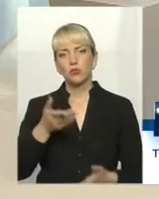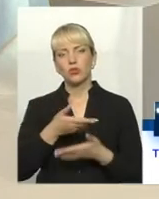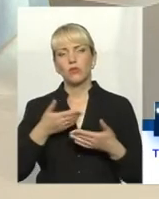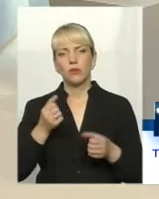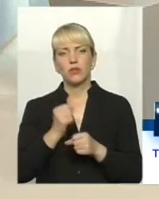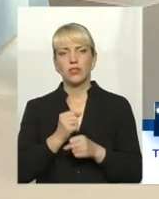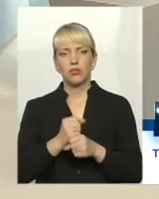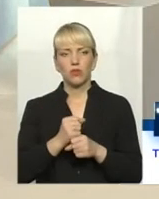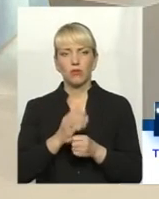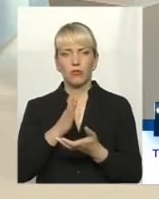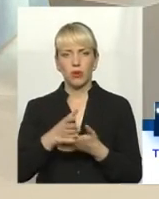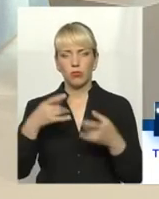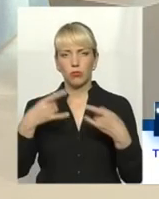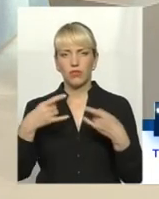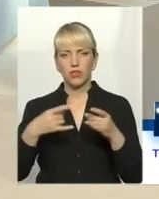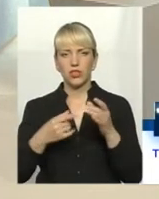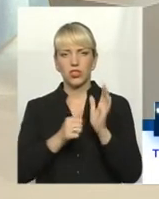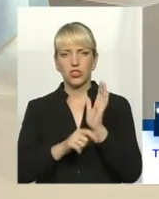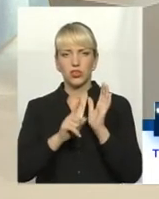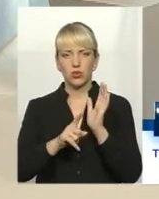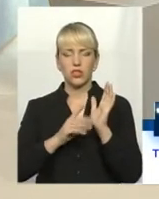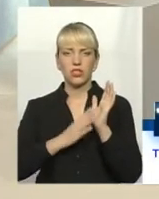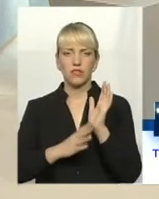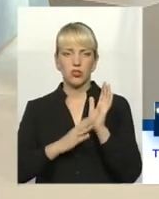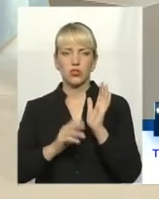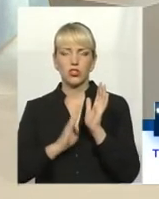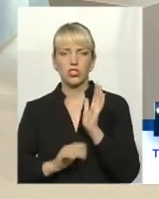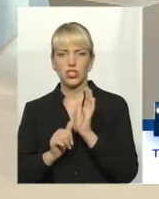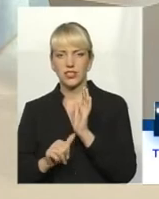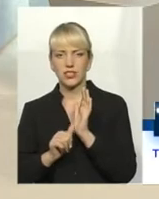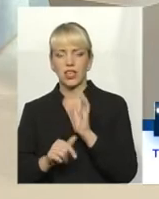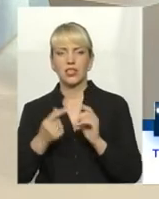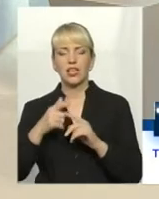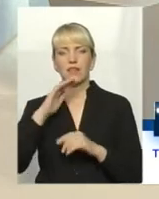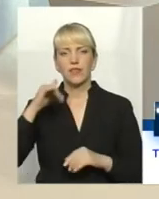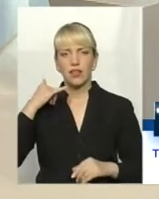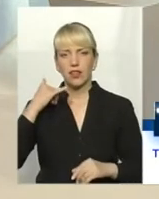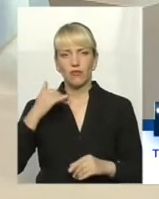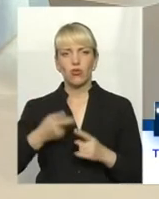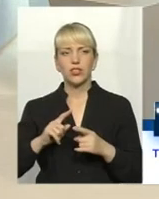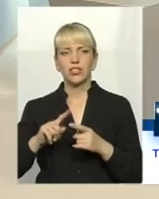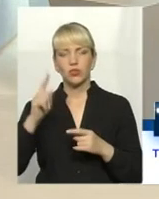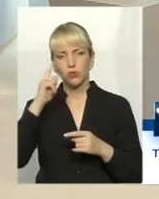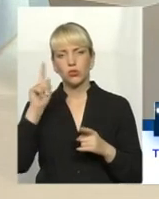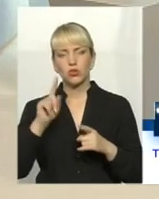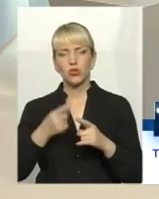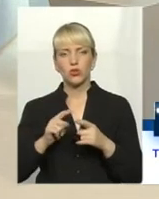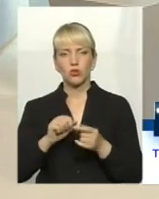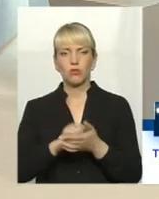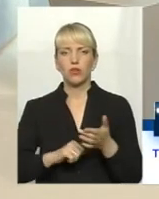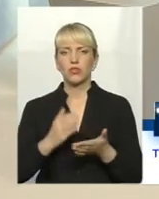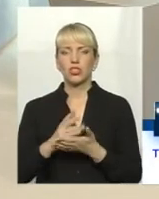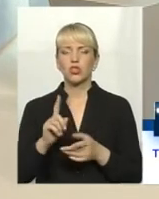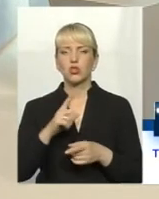долучайтесь до розмови, ми у прямому ефірі, 61 90 60 наш телефон. Я думаю, що з цього приводу є всім, що